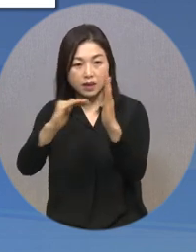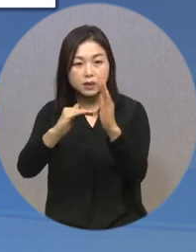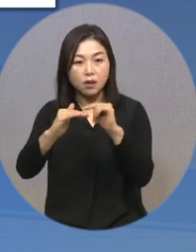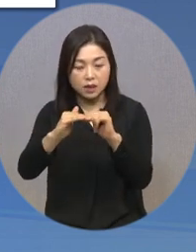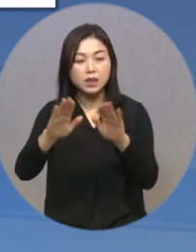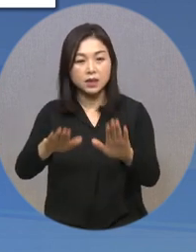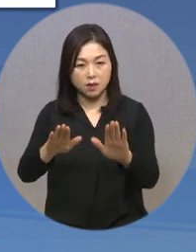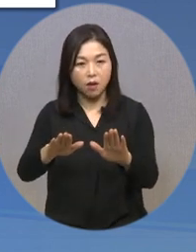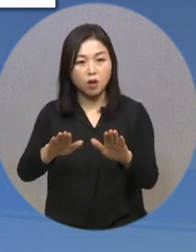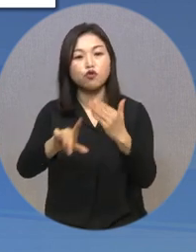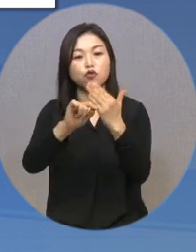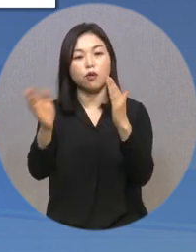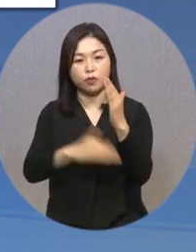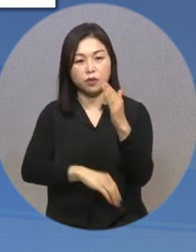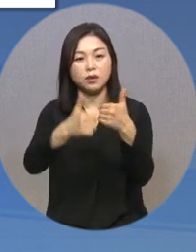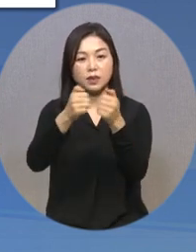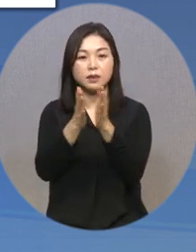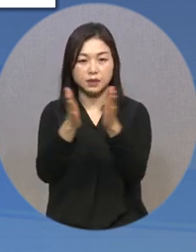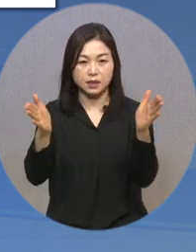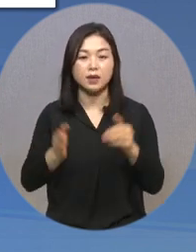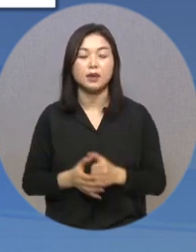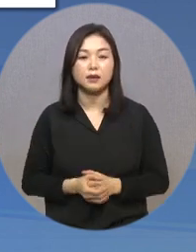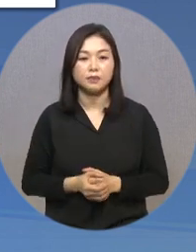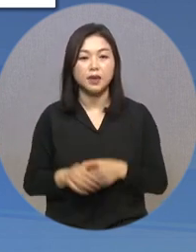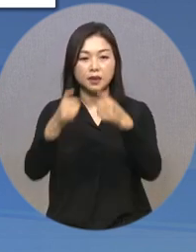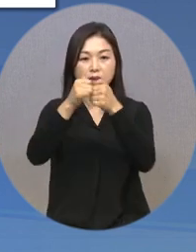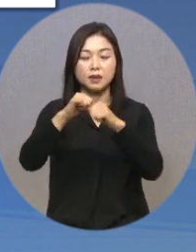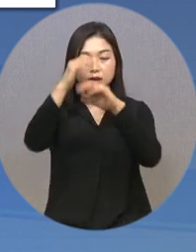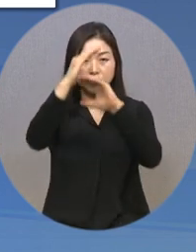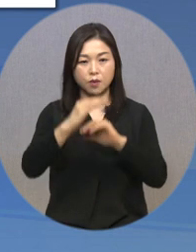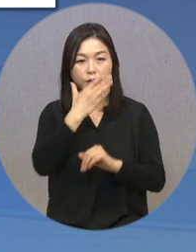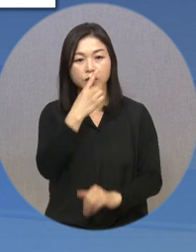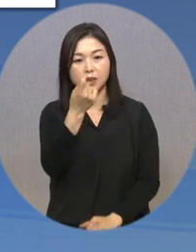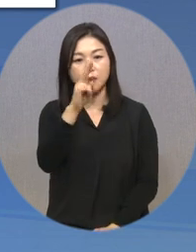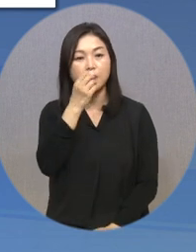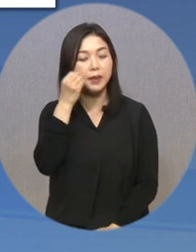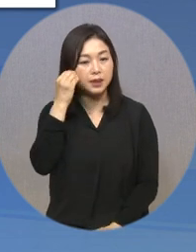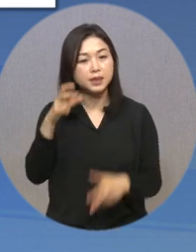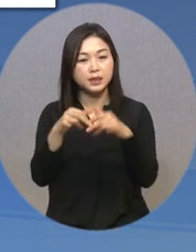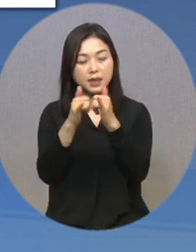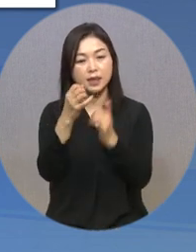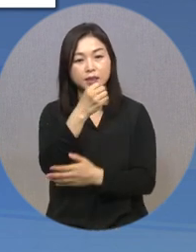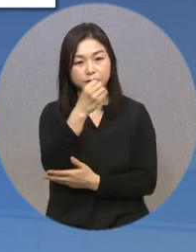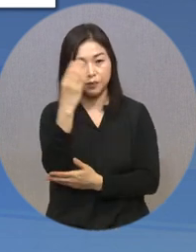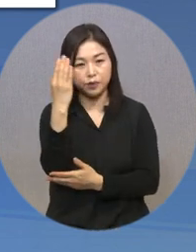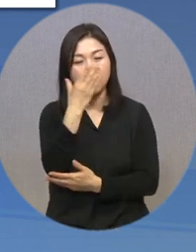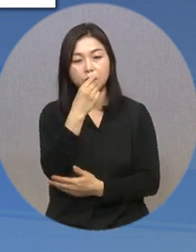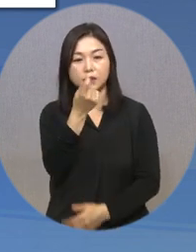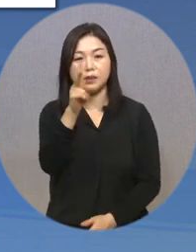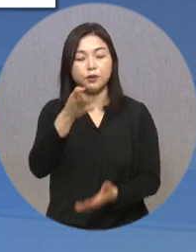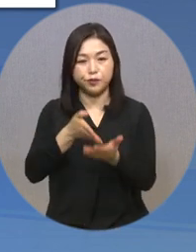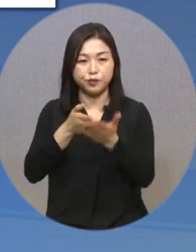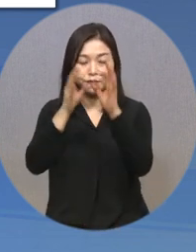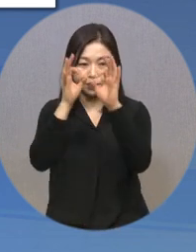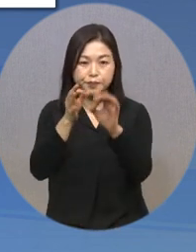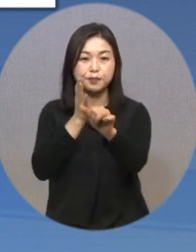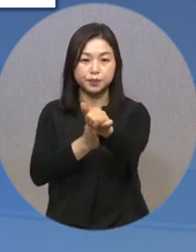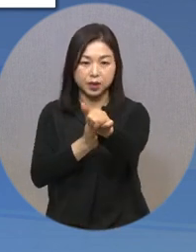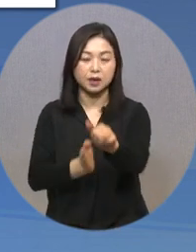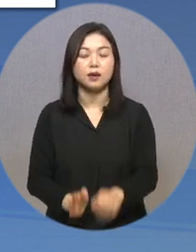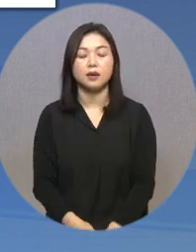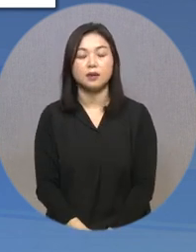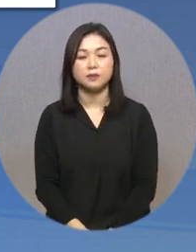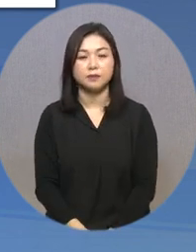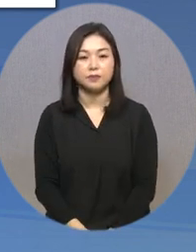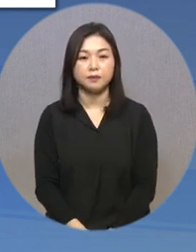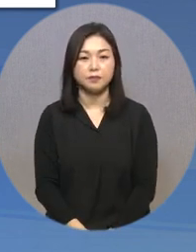상담을 시작합니다. 이 밖의 자세한 사항은 웰피아 뉴스 홈페이지와 장애인신문, 복지TV 뉴스를 통해 확인할 수